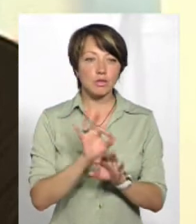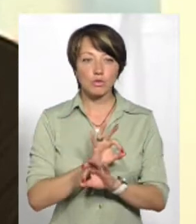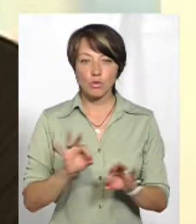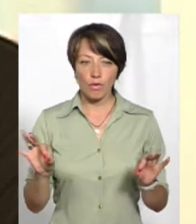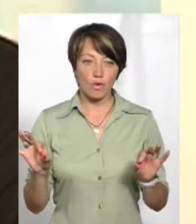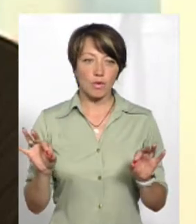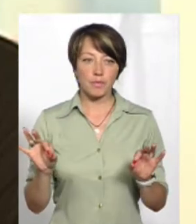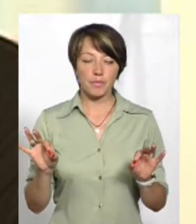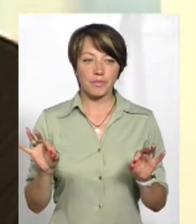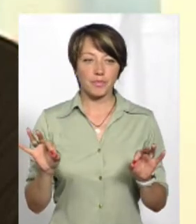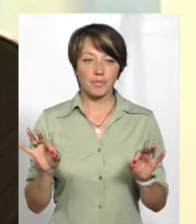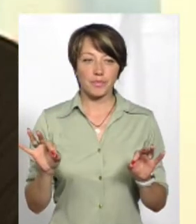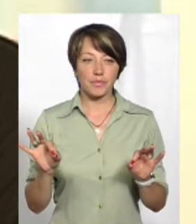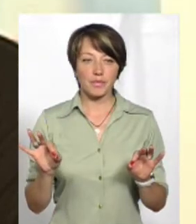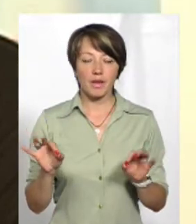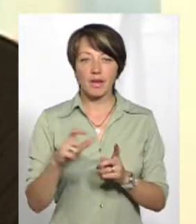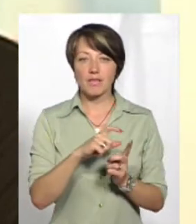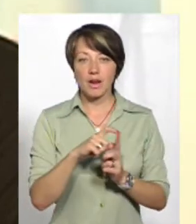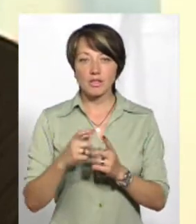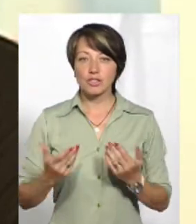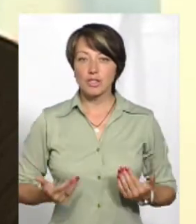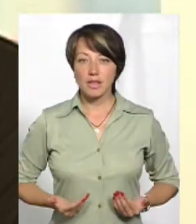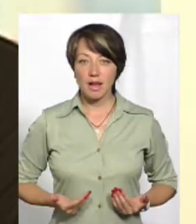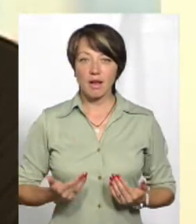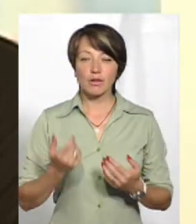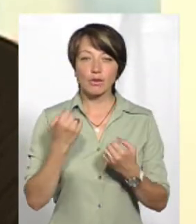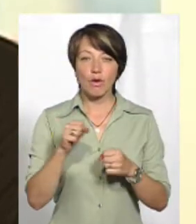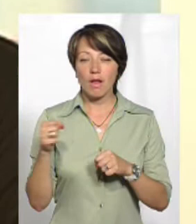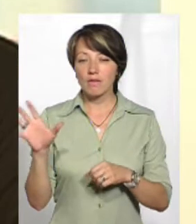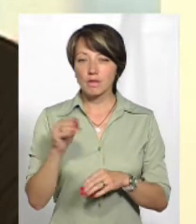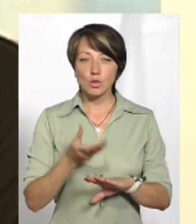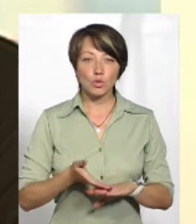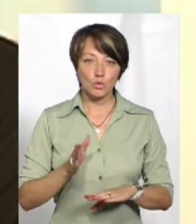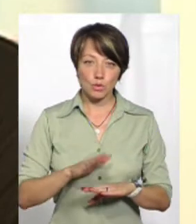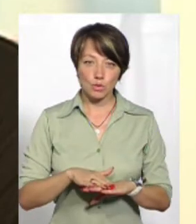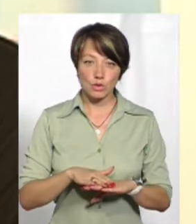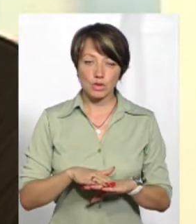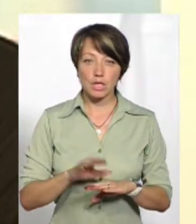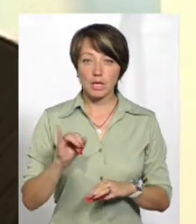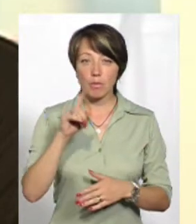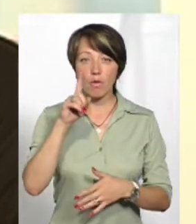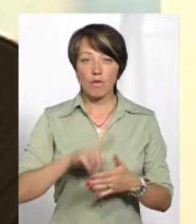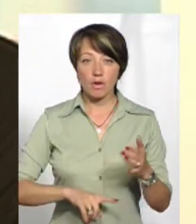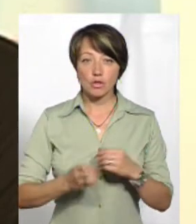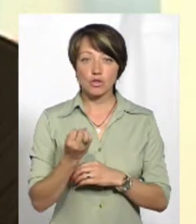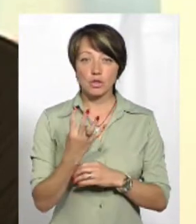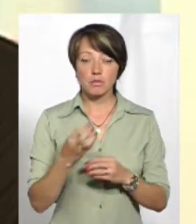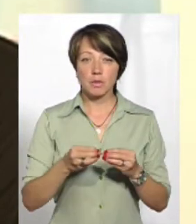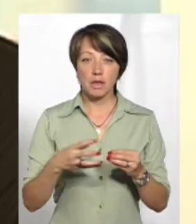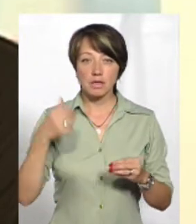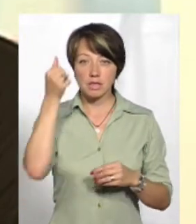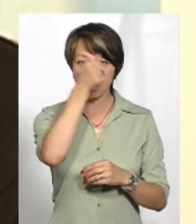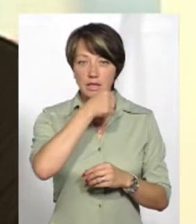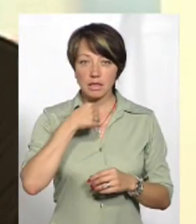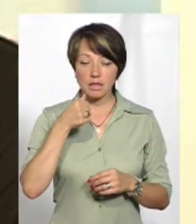чудово. Це в нього була фраза життя, по якій він дала всі труднощі. І, повірте, 2014-2015